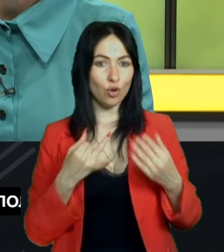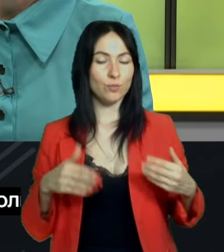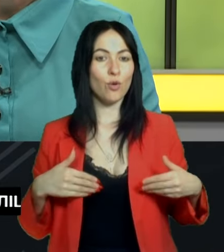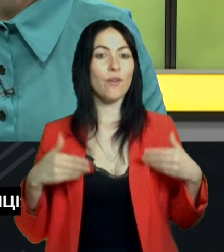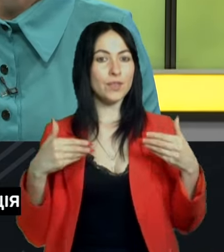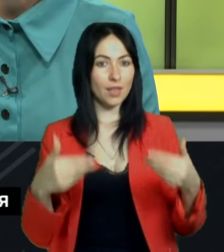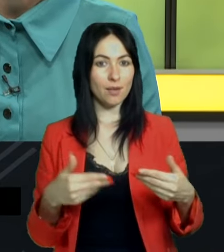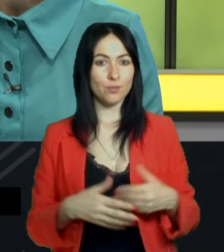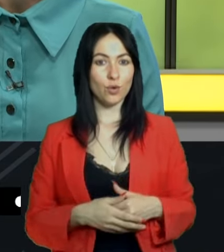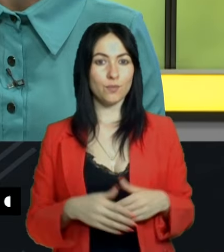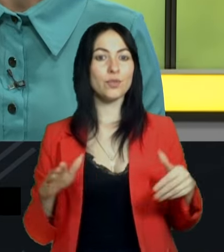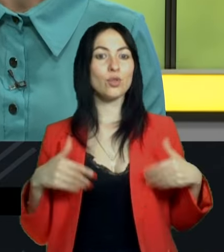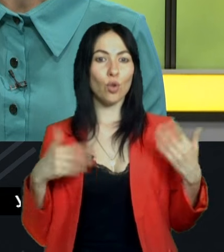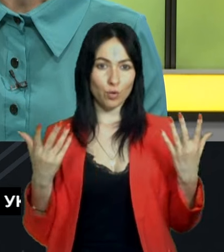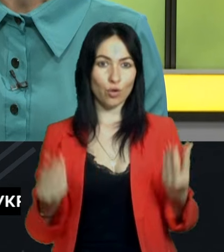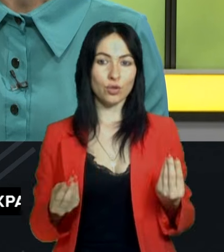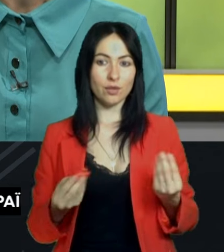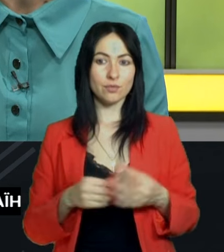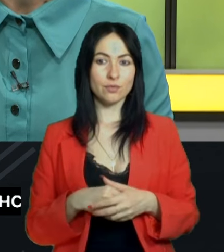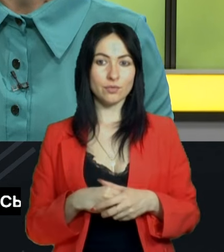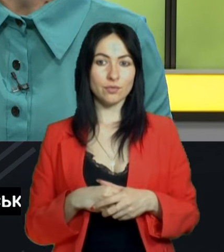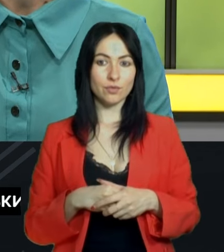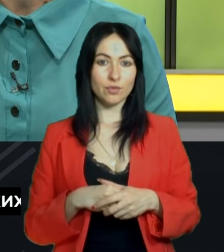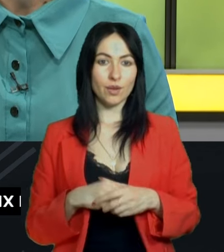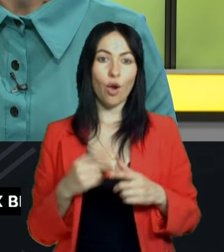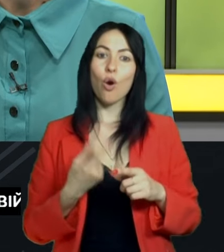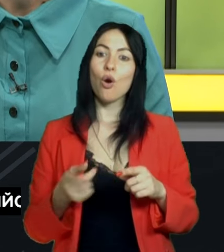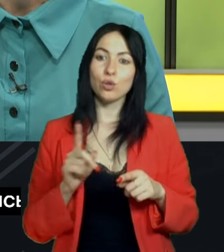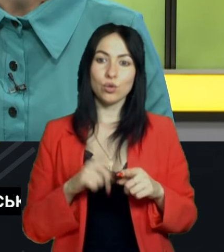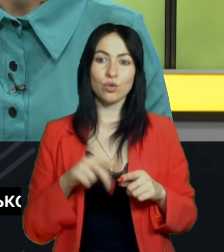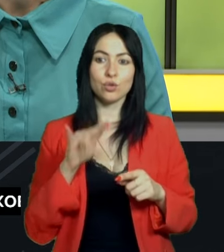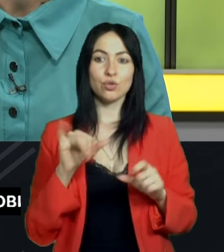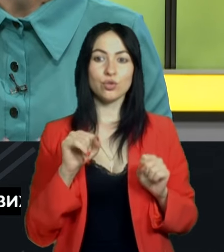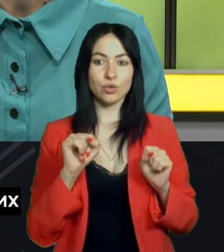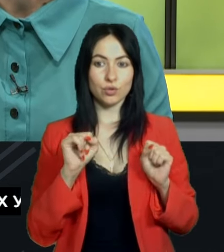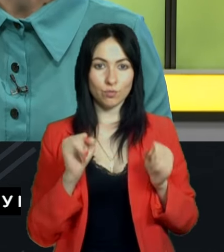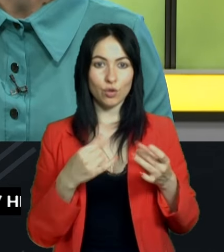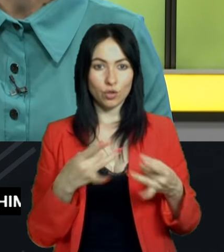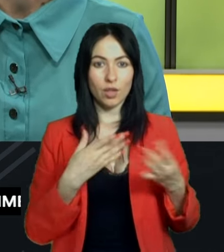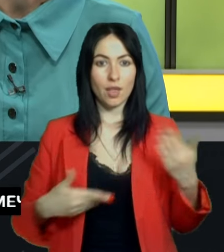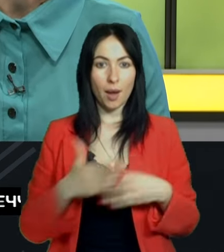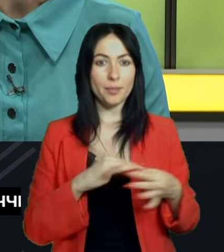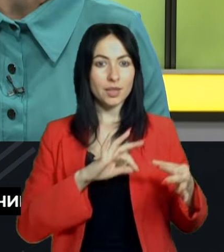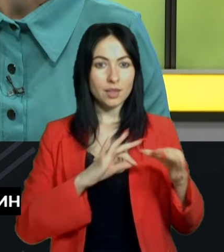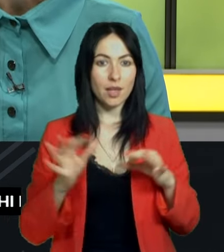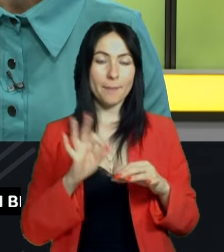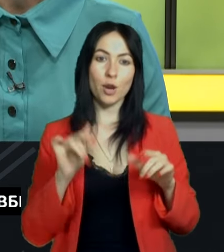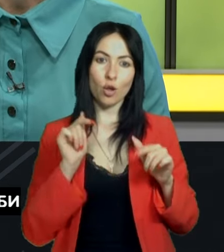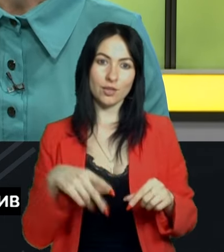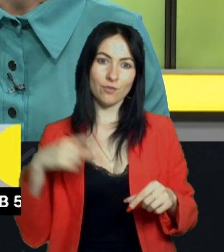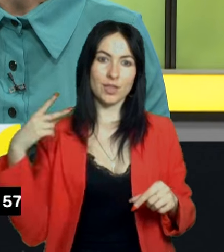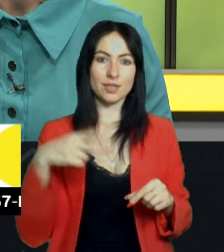Доброго дня. Чи можете розказати нам детальніше про ті 2500 сайтів?